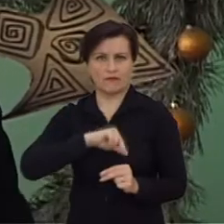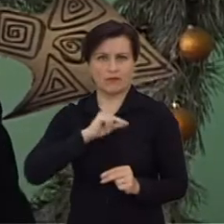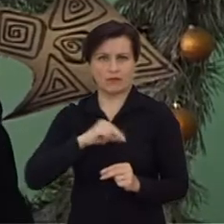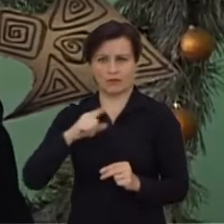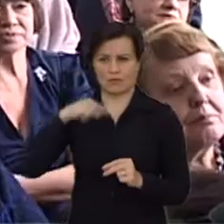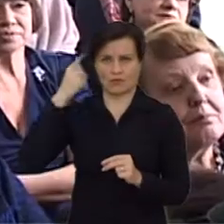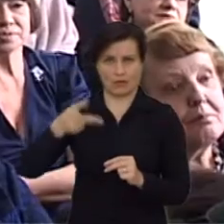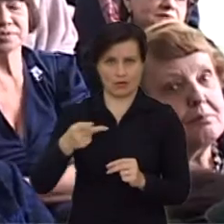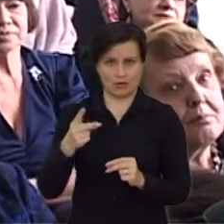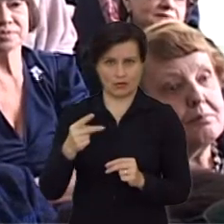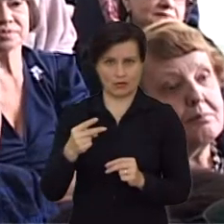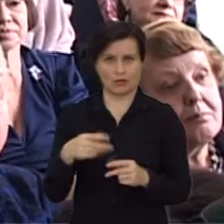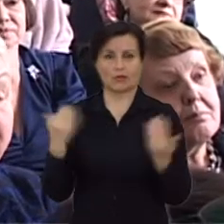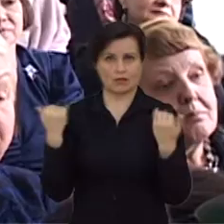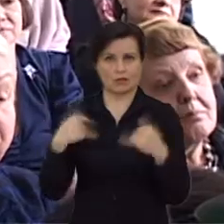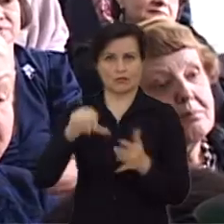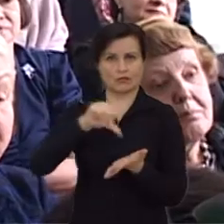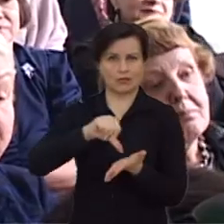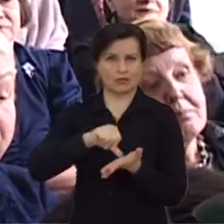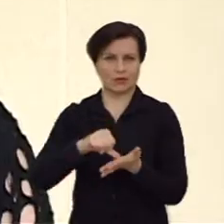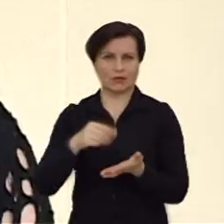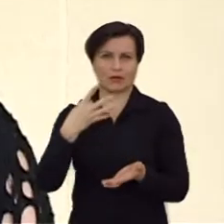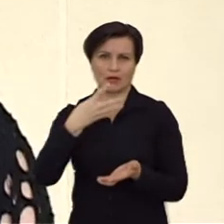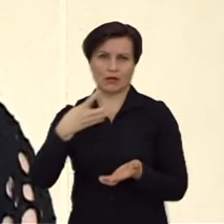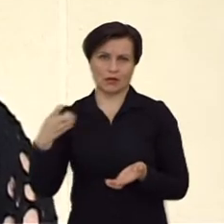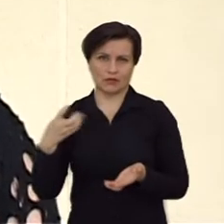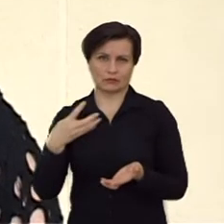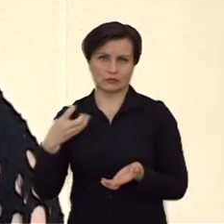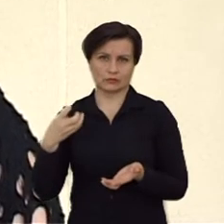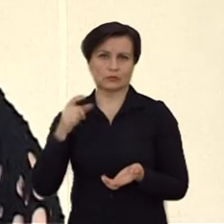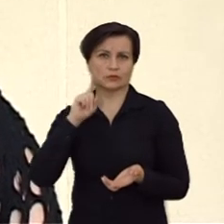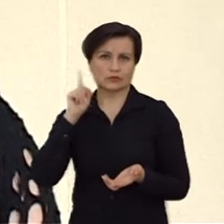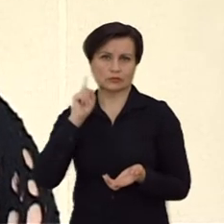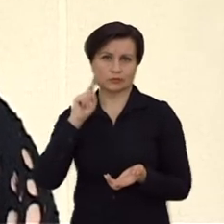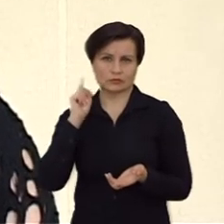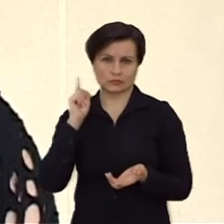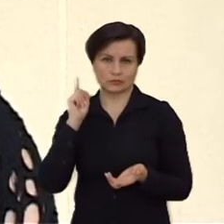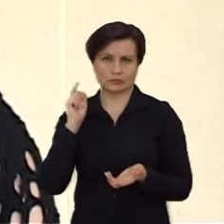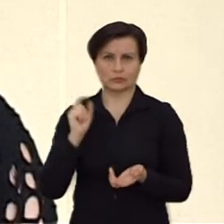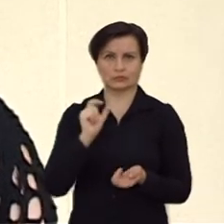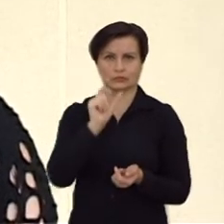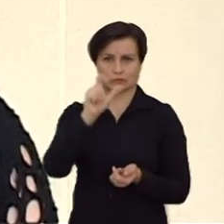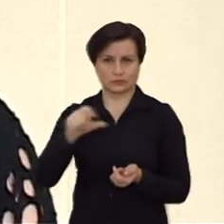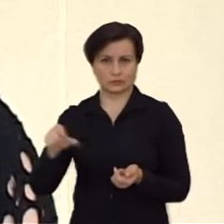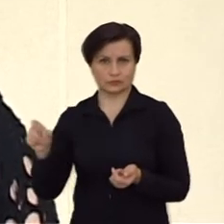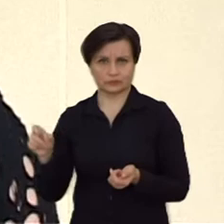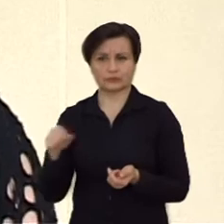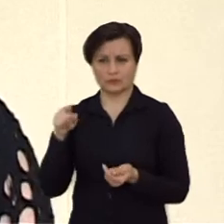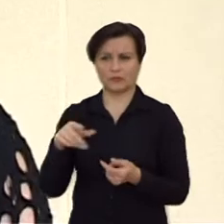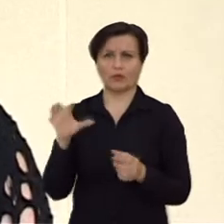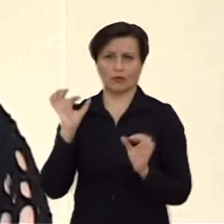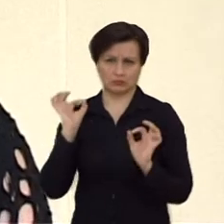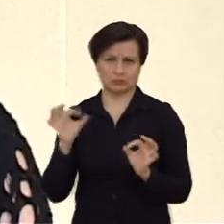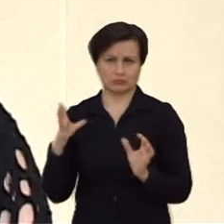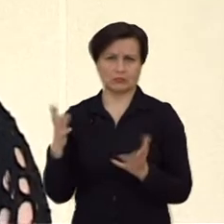kažkur pusantrų metų, tai jau dalyvavo apie 400 jaunuolių, kurie tikrai